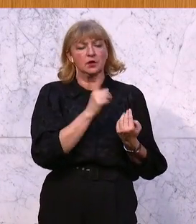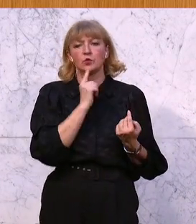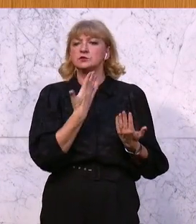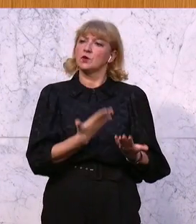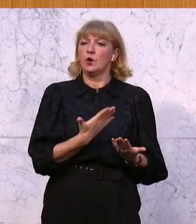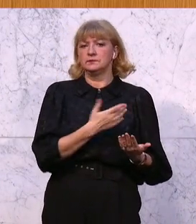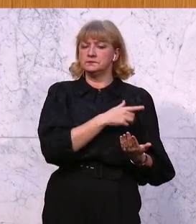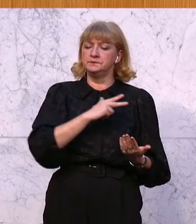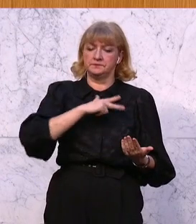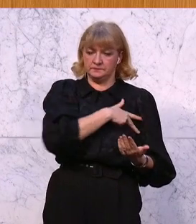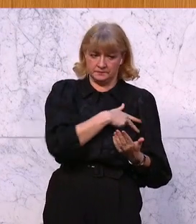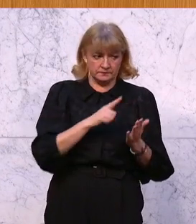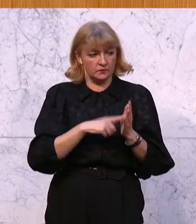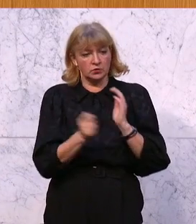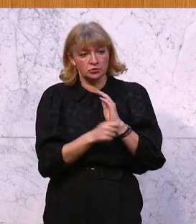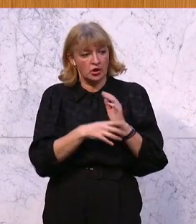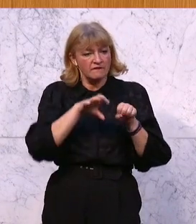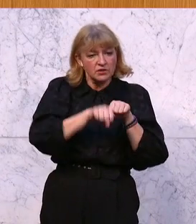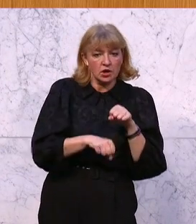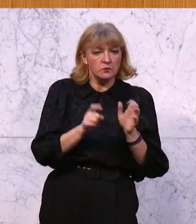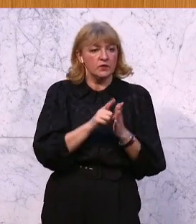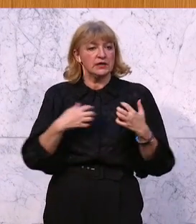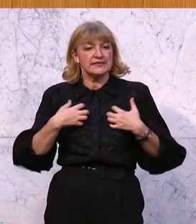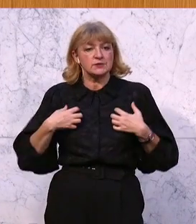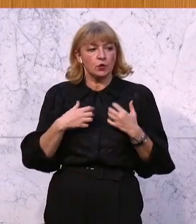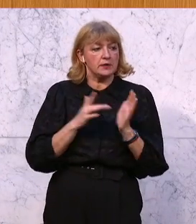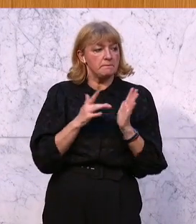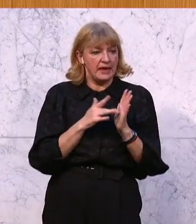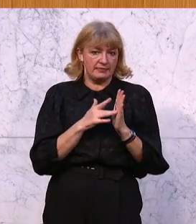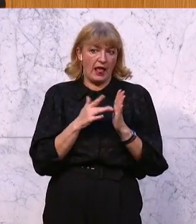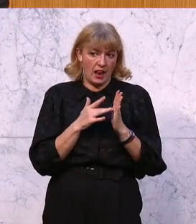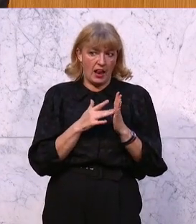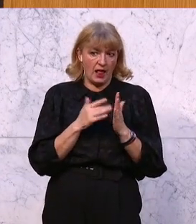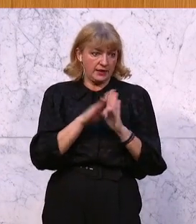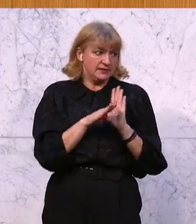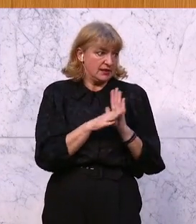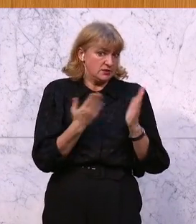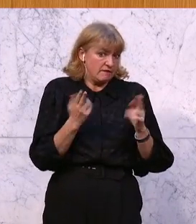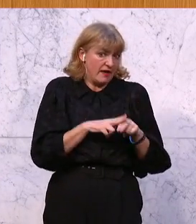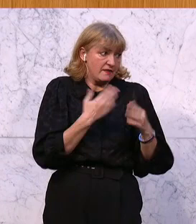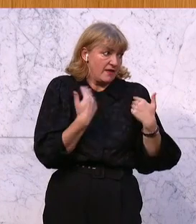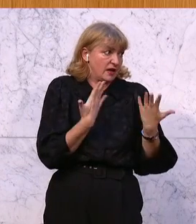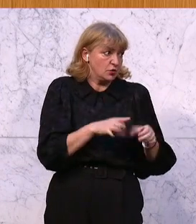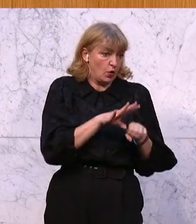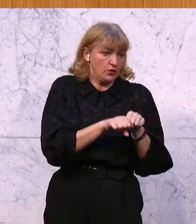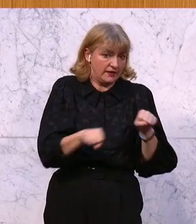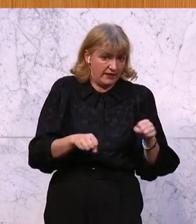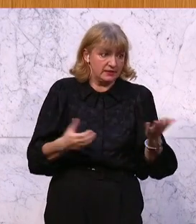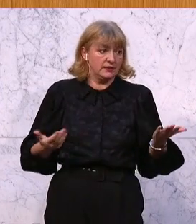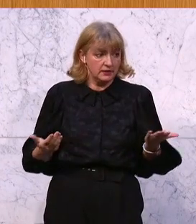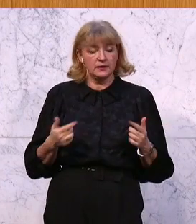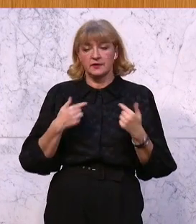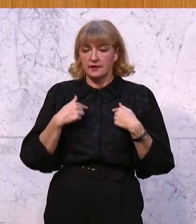konsequent auch bei der Strafverschärfung im Bereich des Suchtmittelgesetzes wäre. Wir Freiheitlichen stellen daher